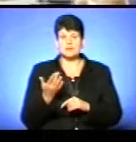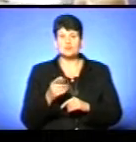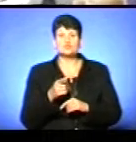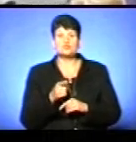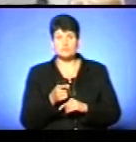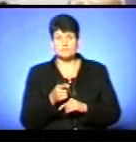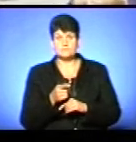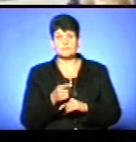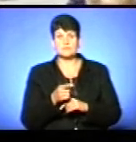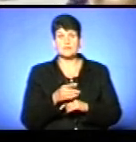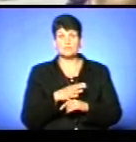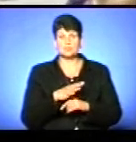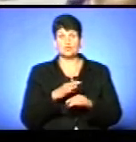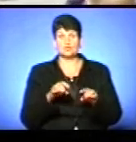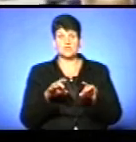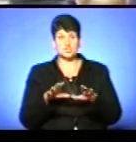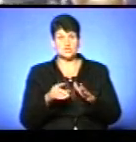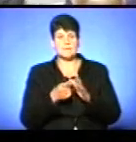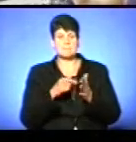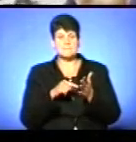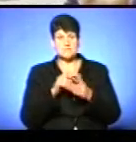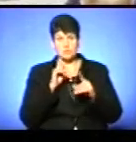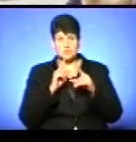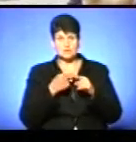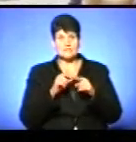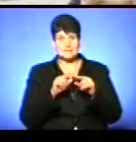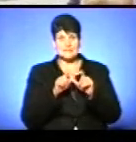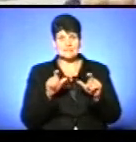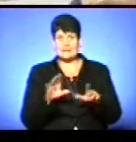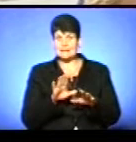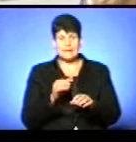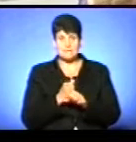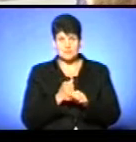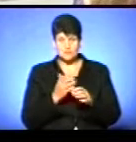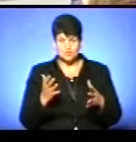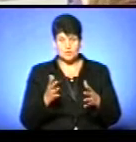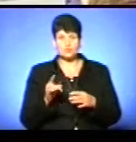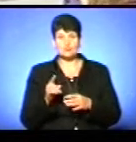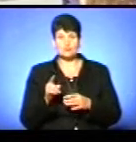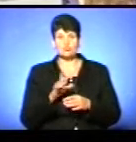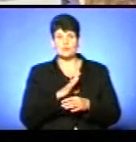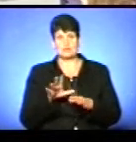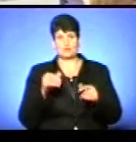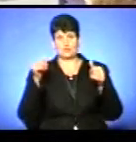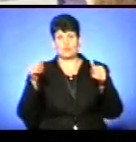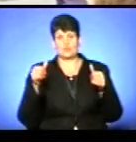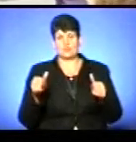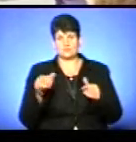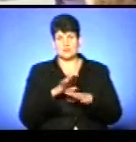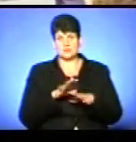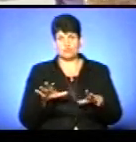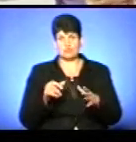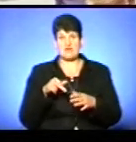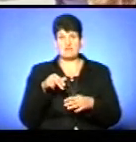якщо було рішення міської ради, що цей заклад не працює, чому воно не було вивішене, в першу чергу, на